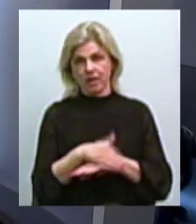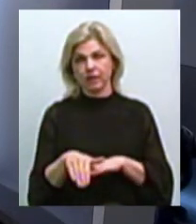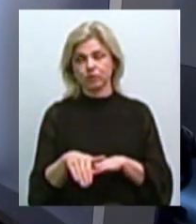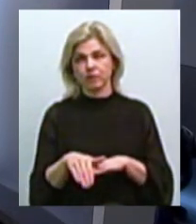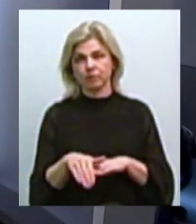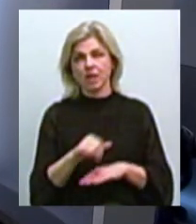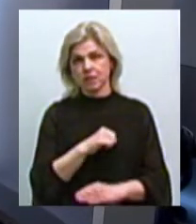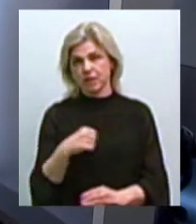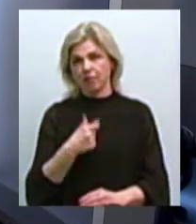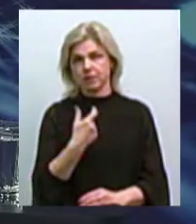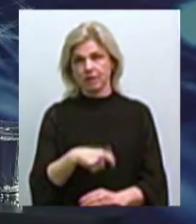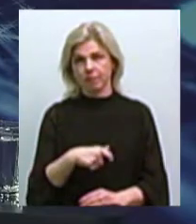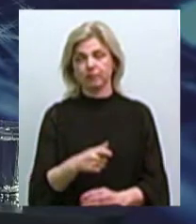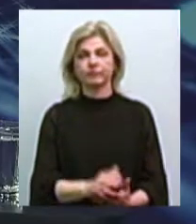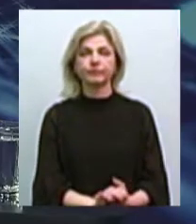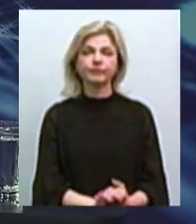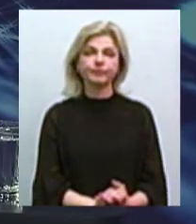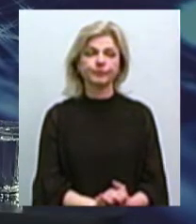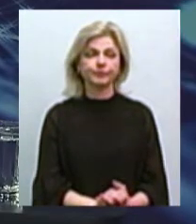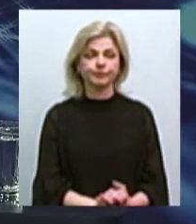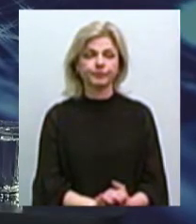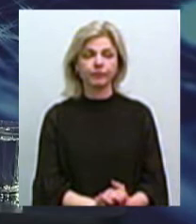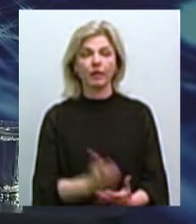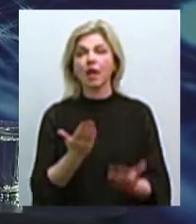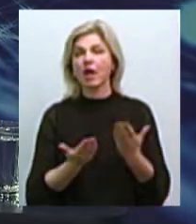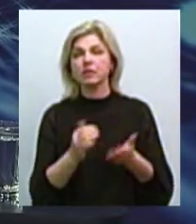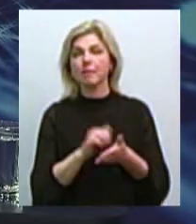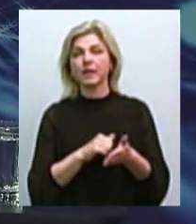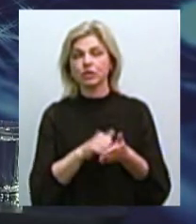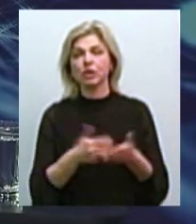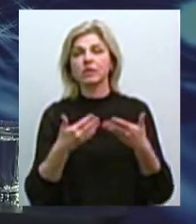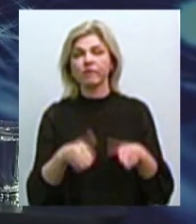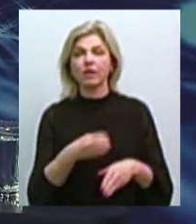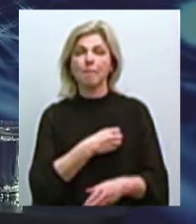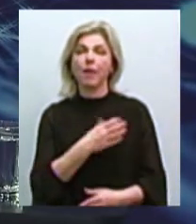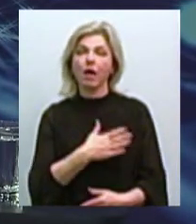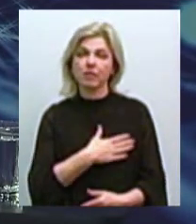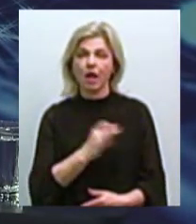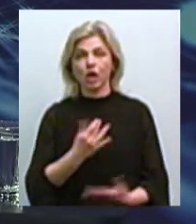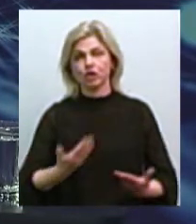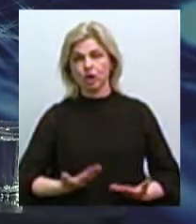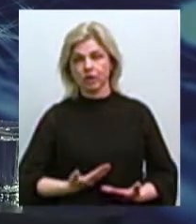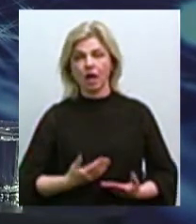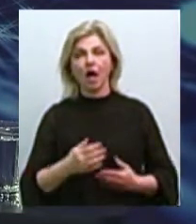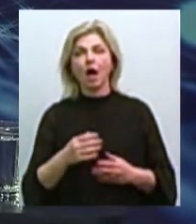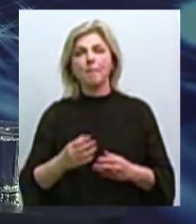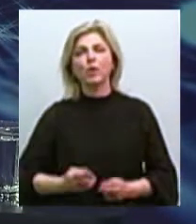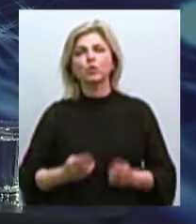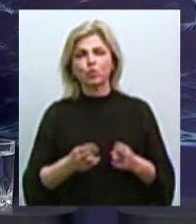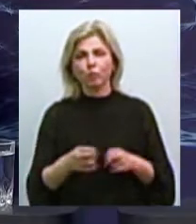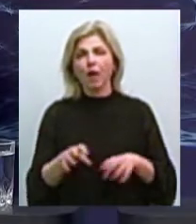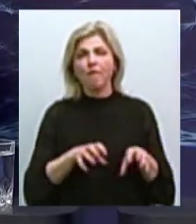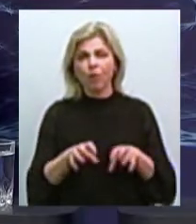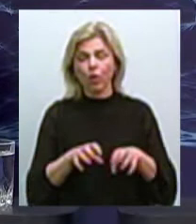сам собі для себе. Сергій Михайлович, якщо причина втрати майна і житла, злочинні афери, хто може допомогти